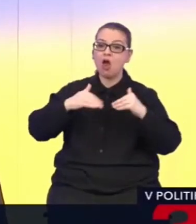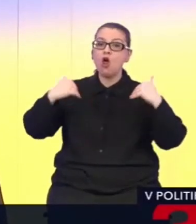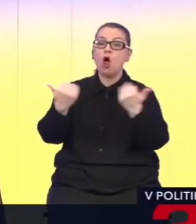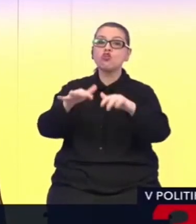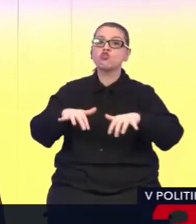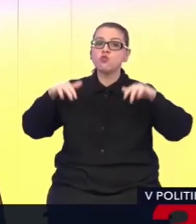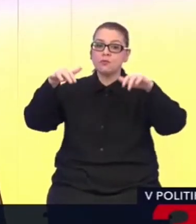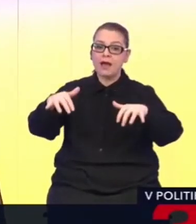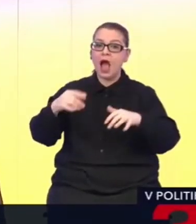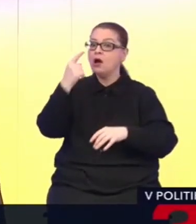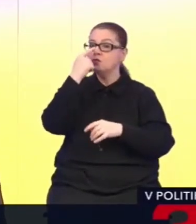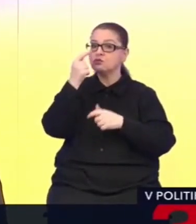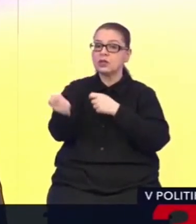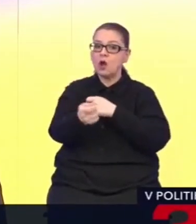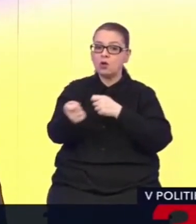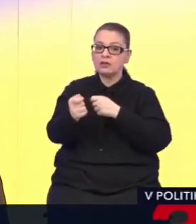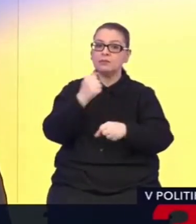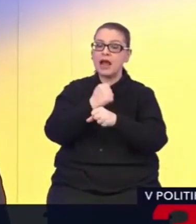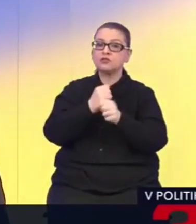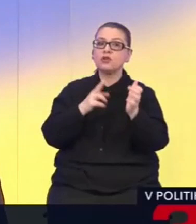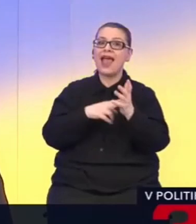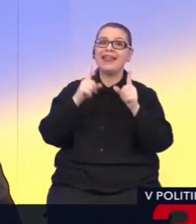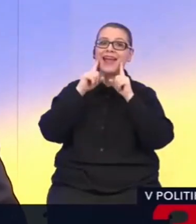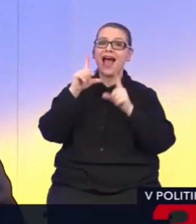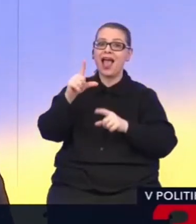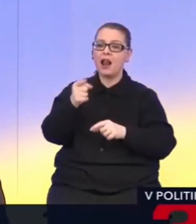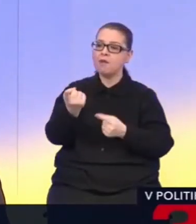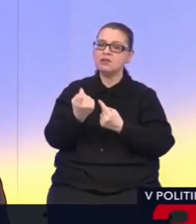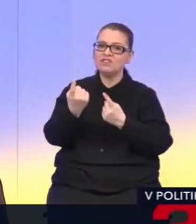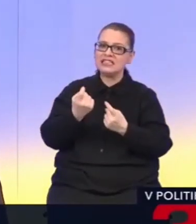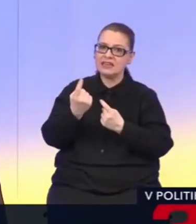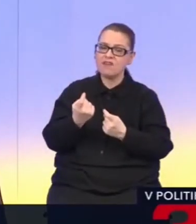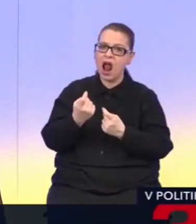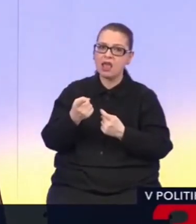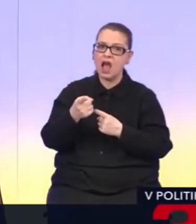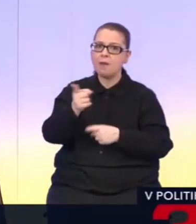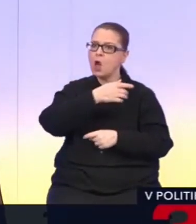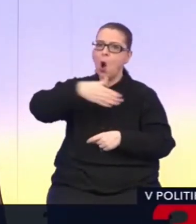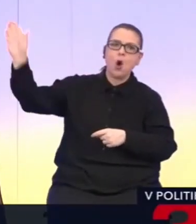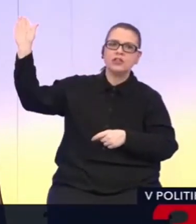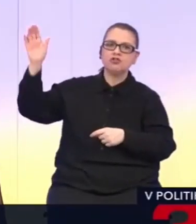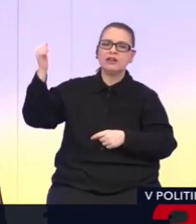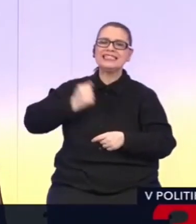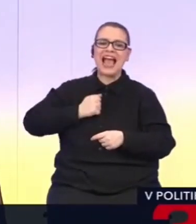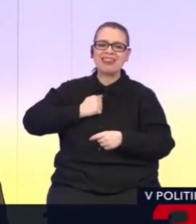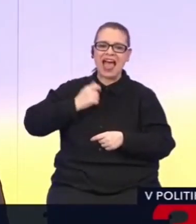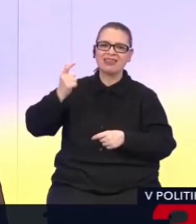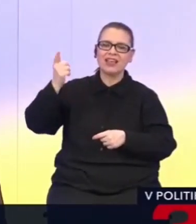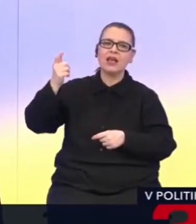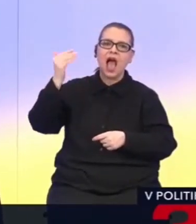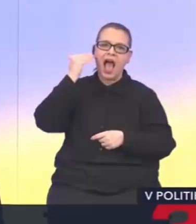ruskí hokejskí pôsobiaci v NHL, aby ich vyzývali pomaly na to, aby odišli z Kanady a zo USA.